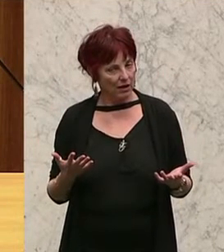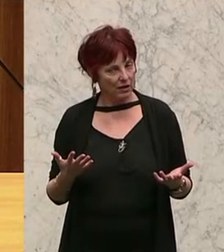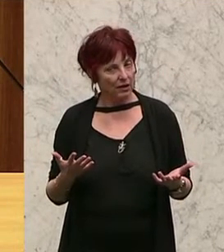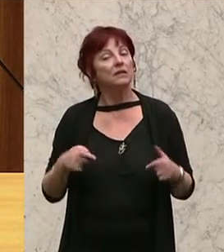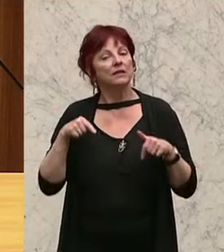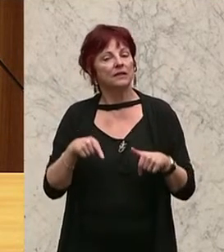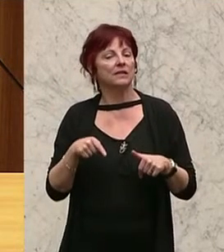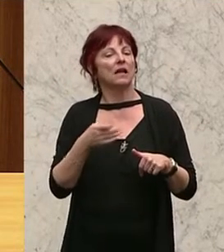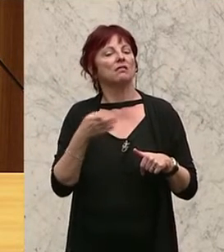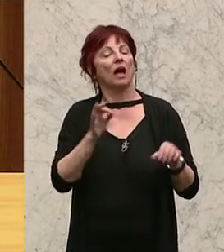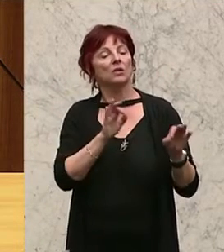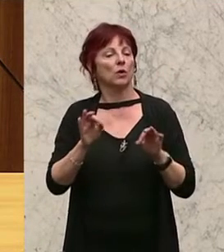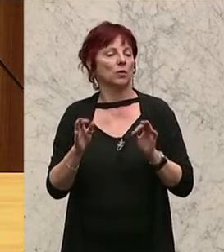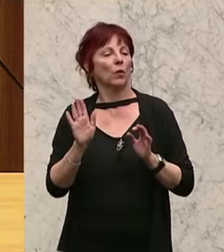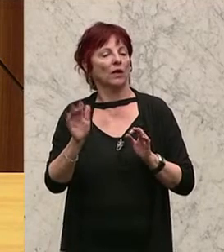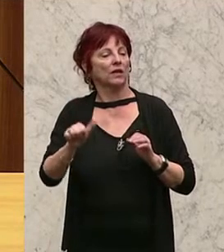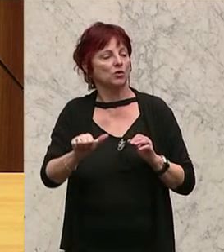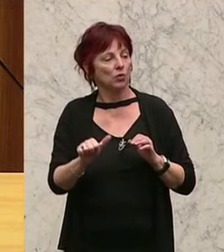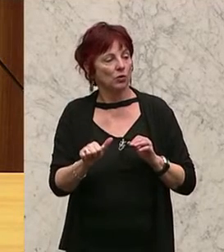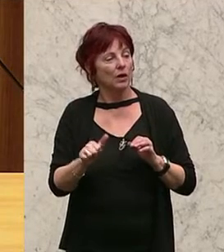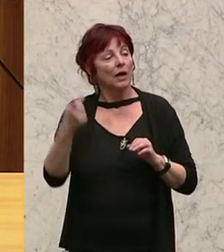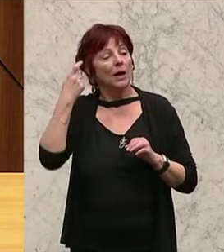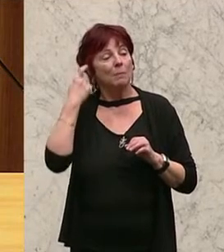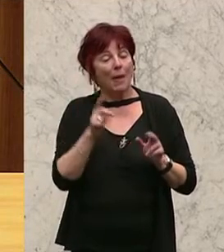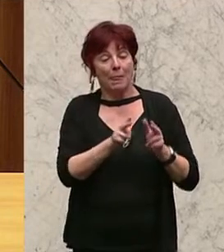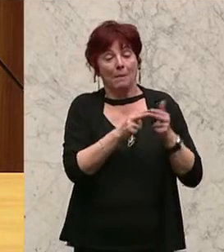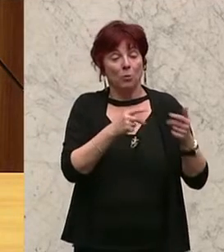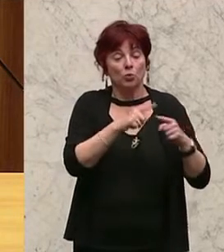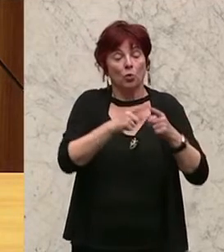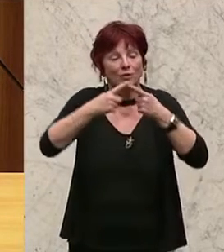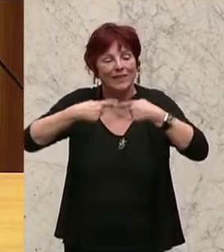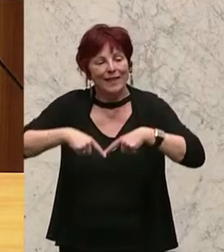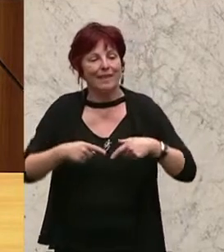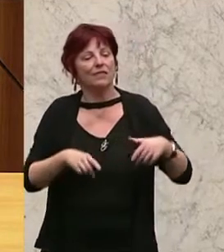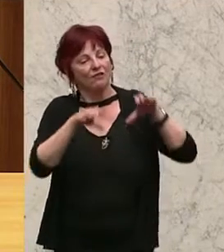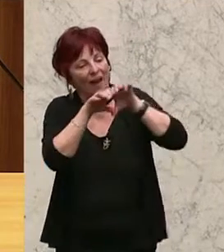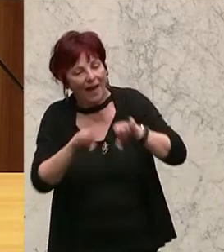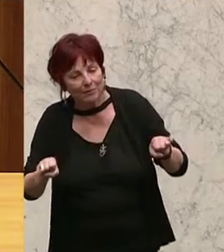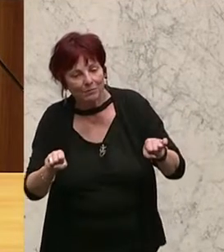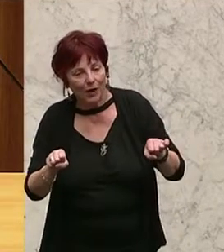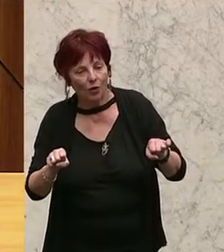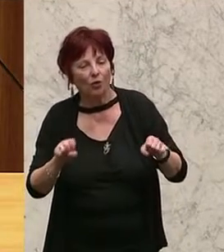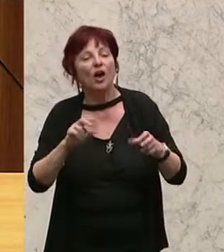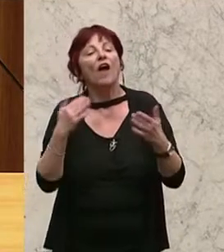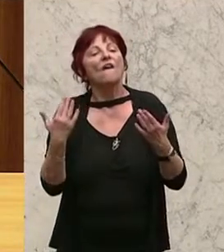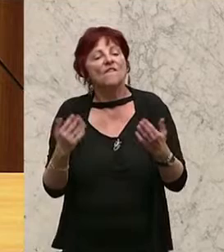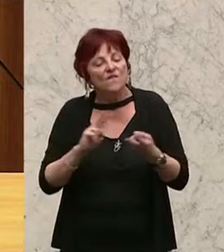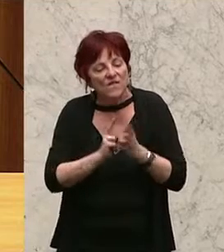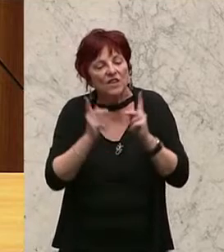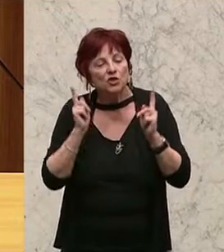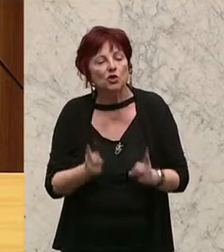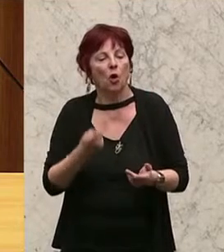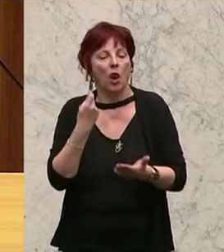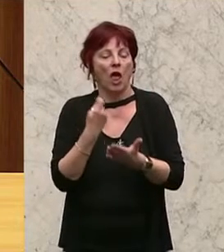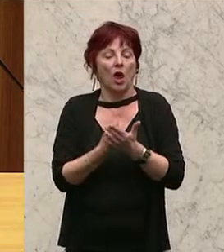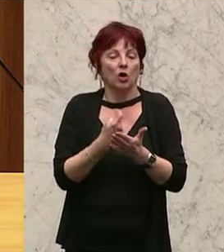Und das ist eine Vereinbarung zwischen dem Bund und den Ländern über die Abgeltung von Kosten der